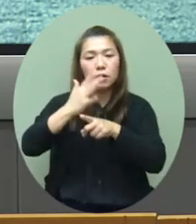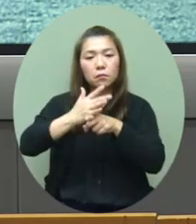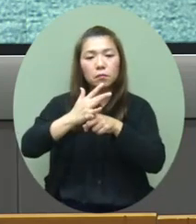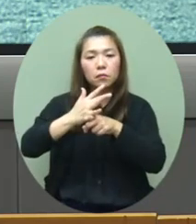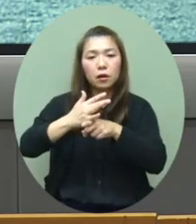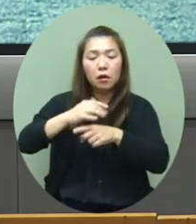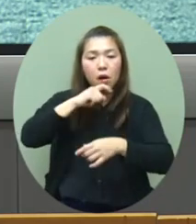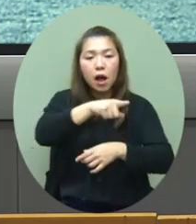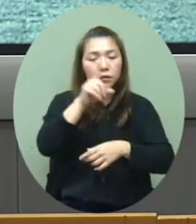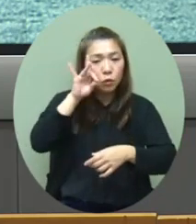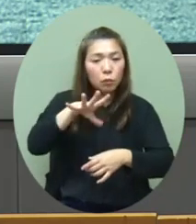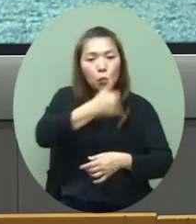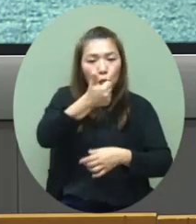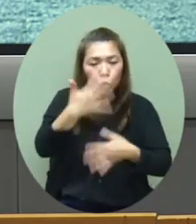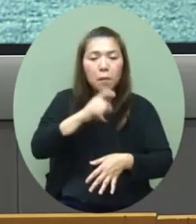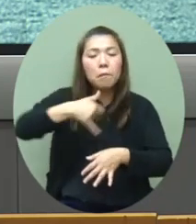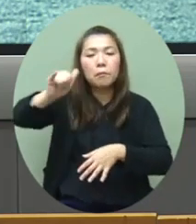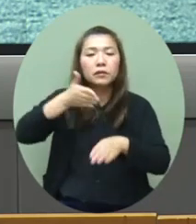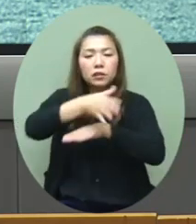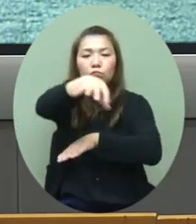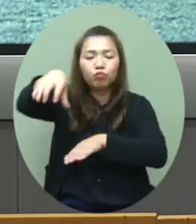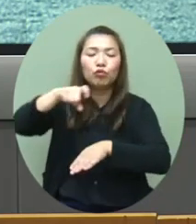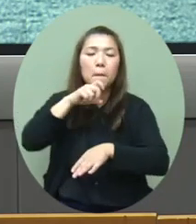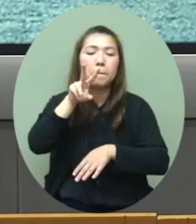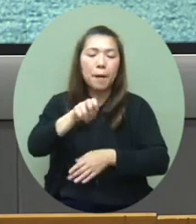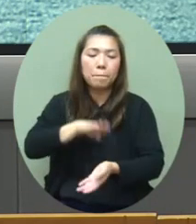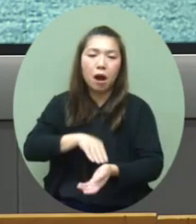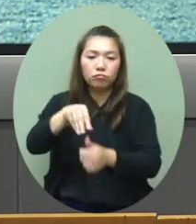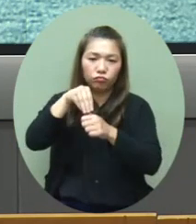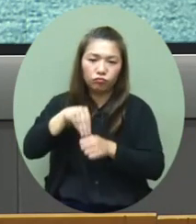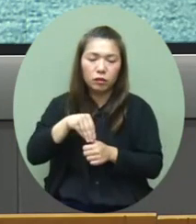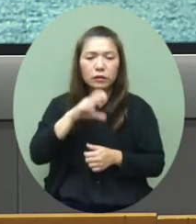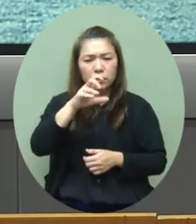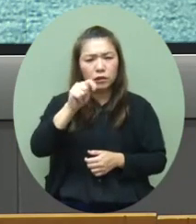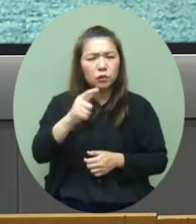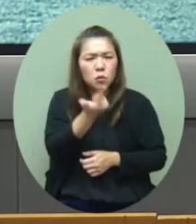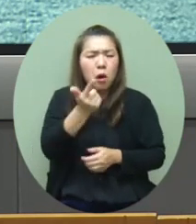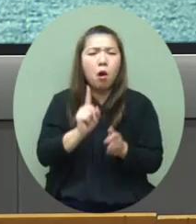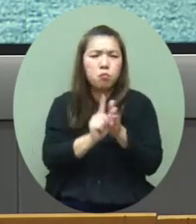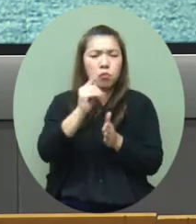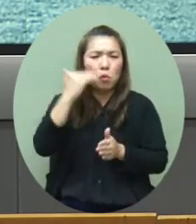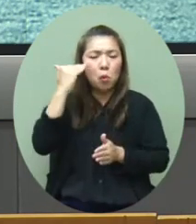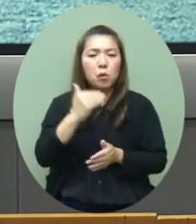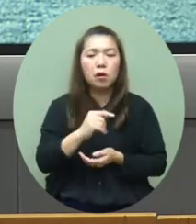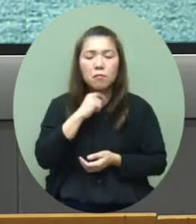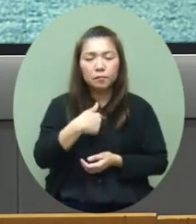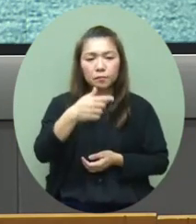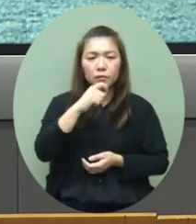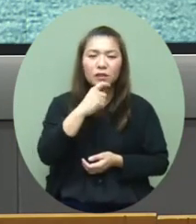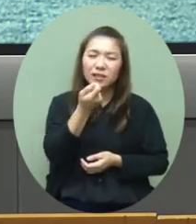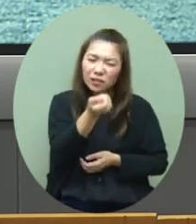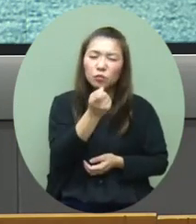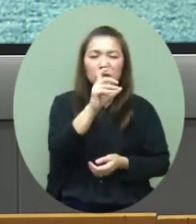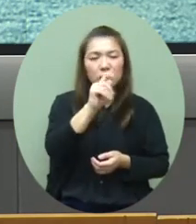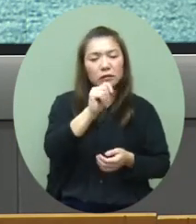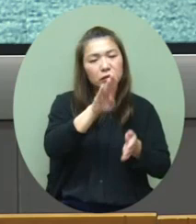就是离开了检疫酒店在社区找到个个案不过大部分都是CT值比较高有小部分都是有低的